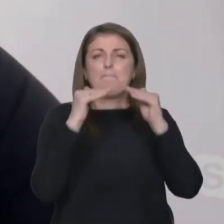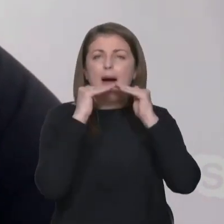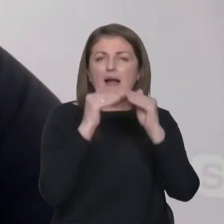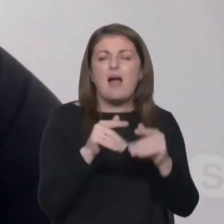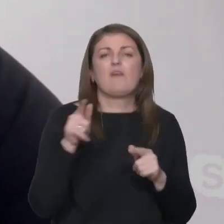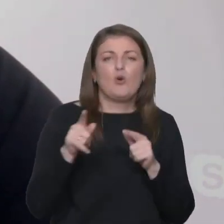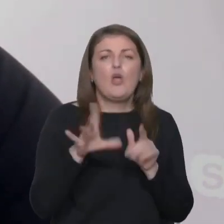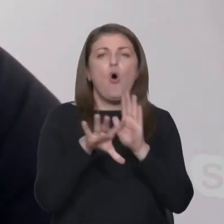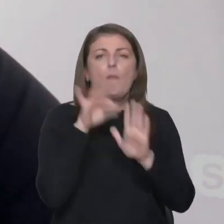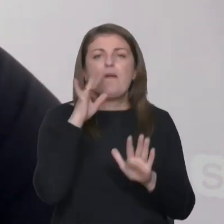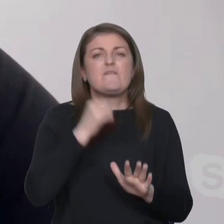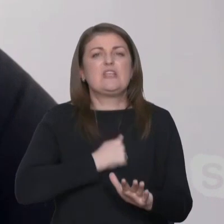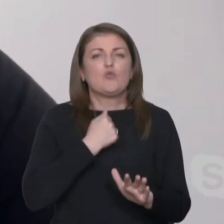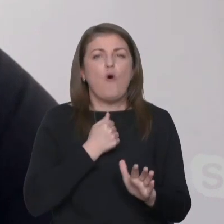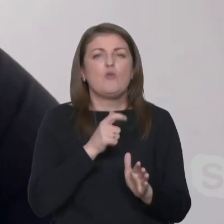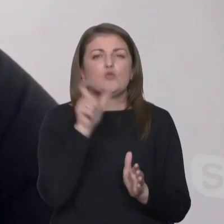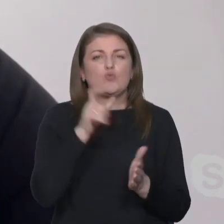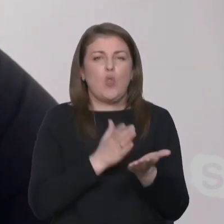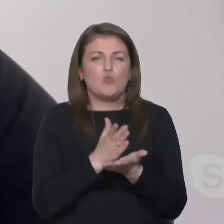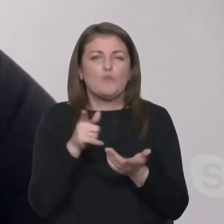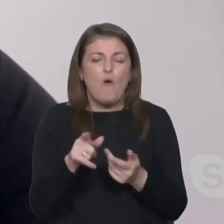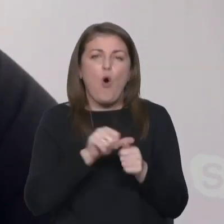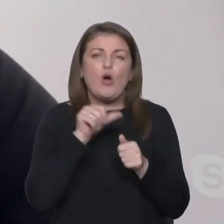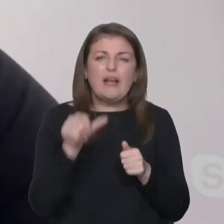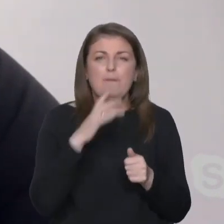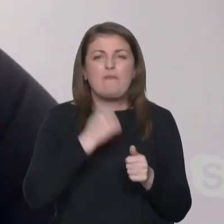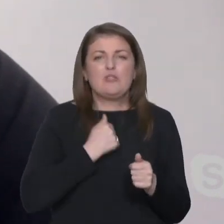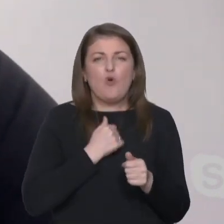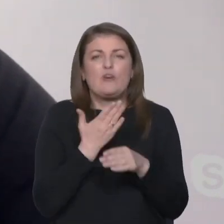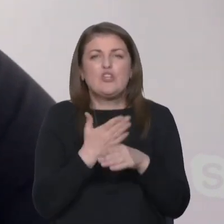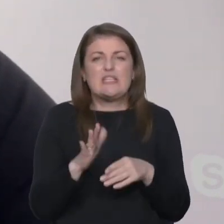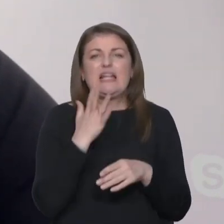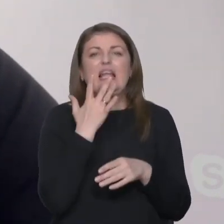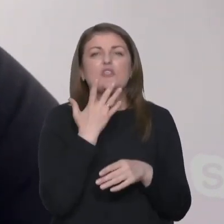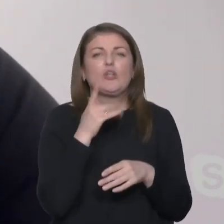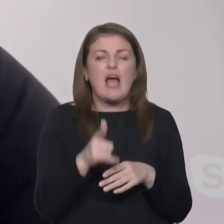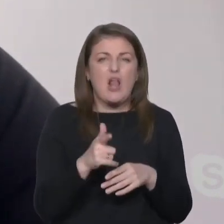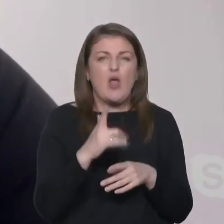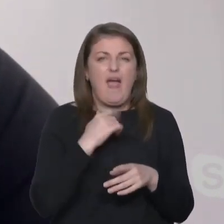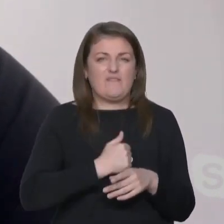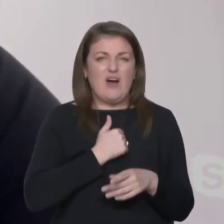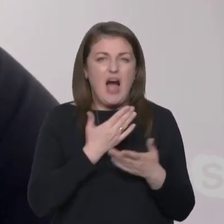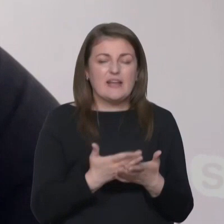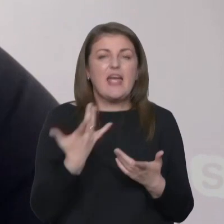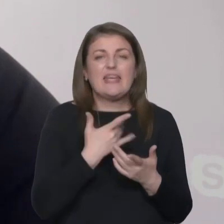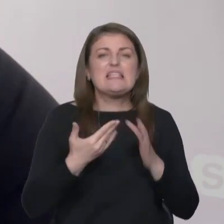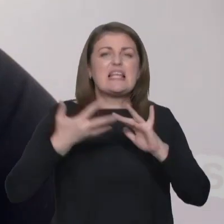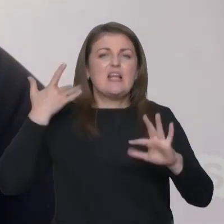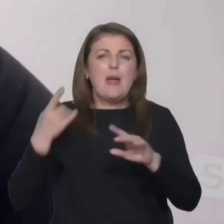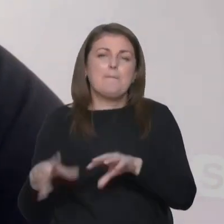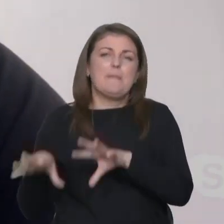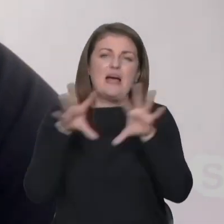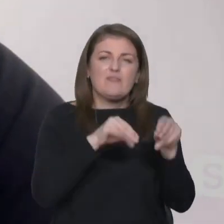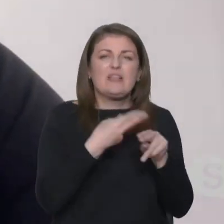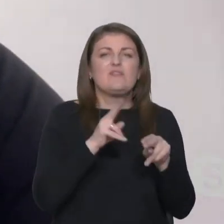вони обирали військовослужбовців окремої військової частини, Національної гвардії, яких заздалегідь перевели в цей